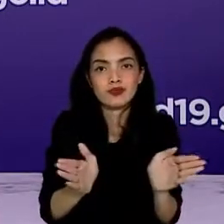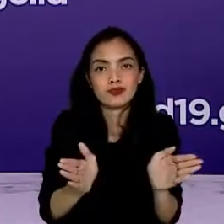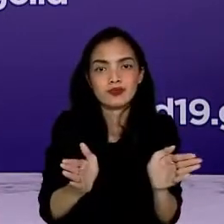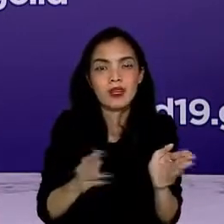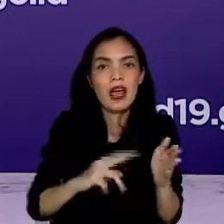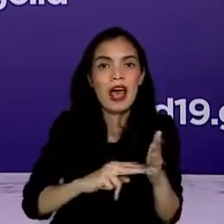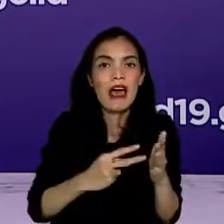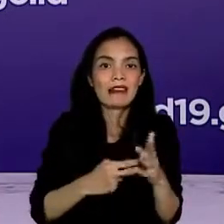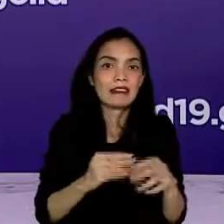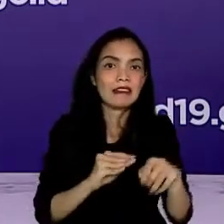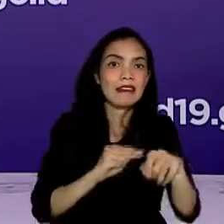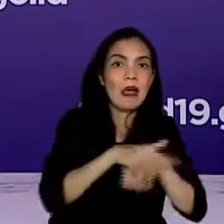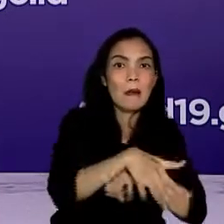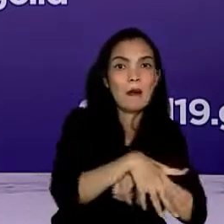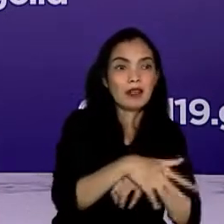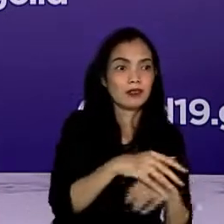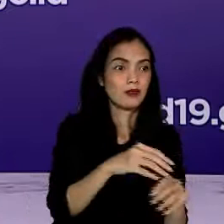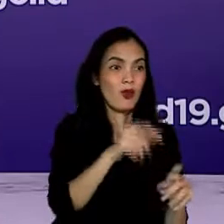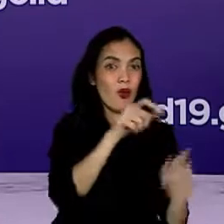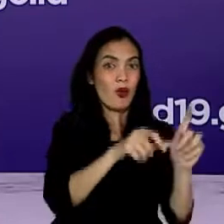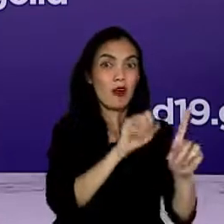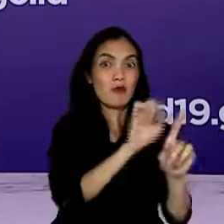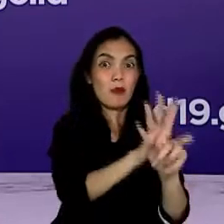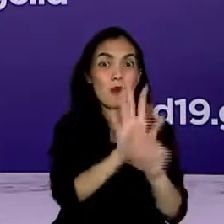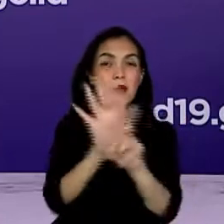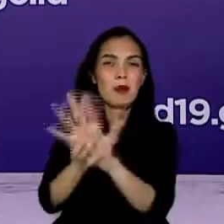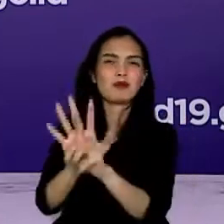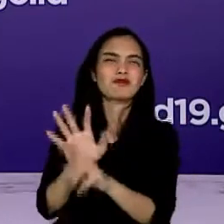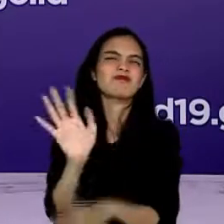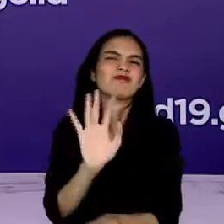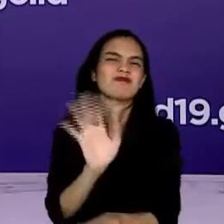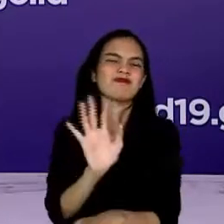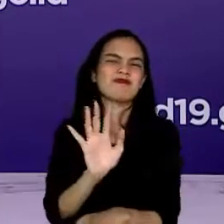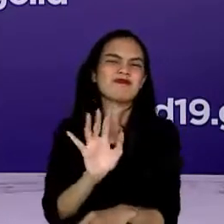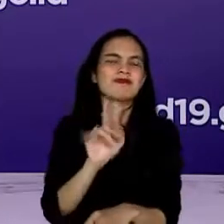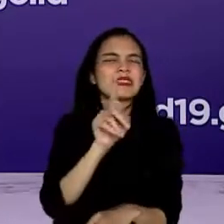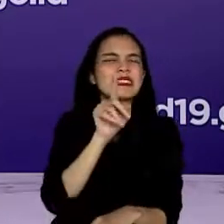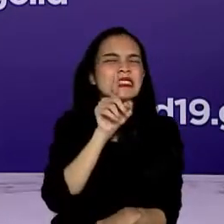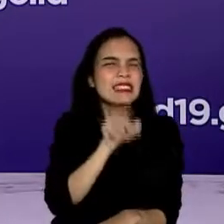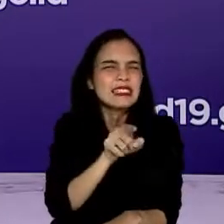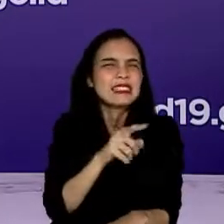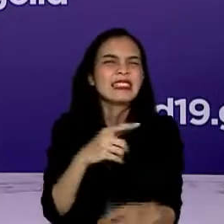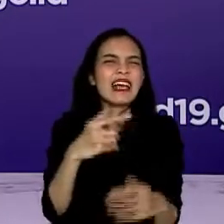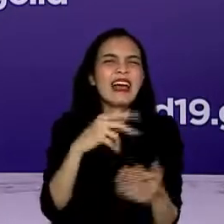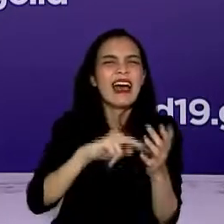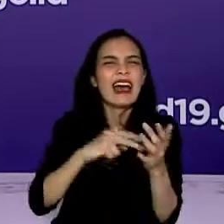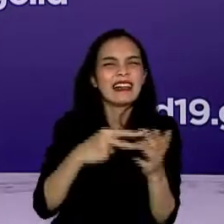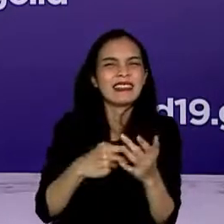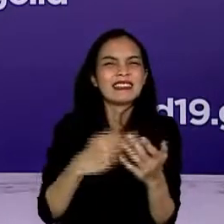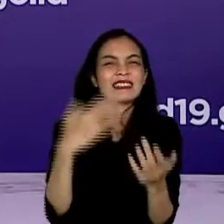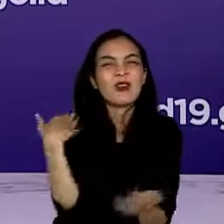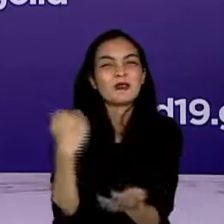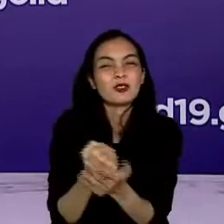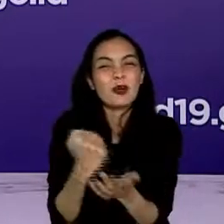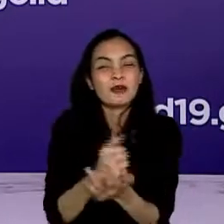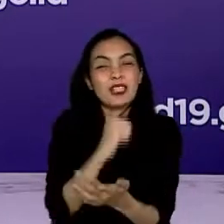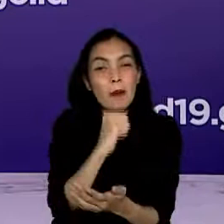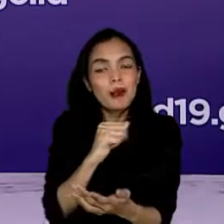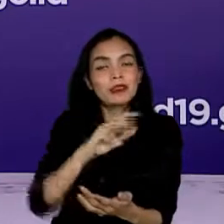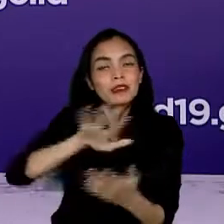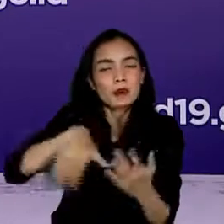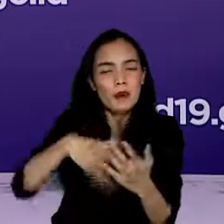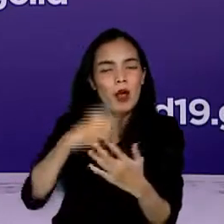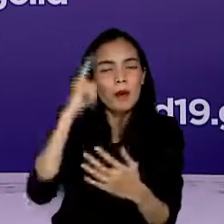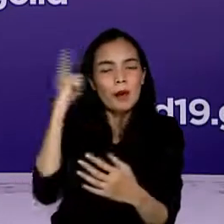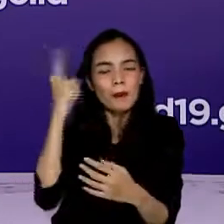tanpa berdampak pada kenaikan kasus yang signifikan. Tentunya ini menjadi tanggung jawab seluruh unsur daerah